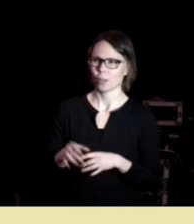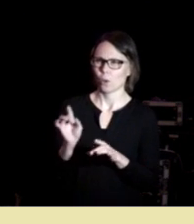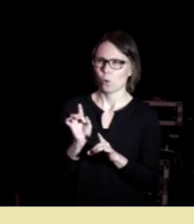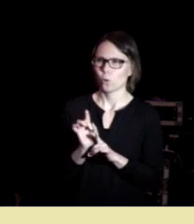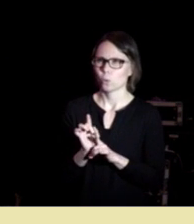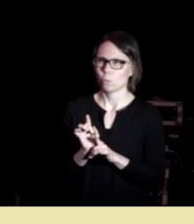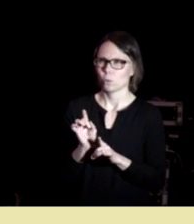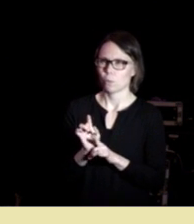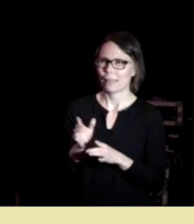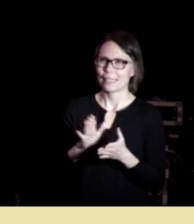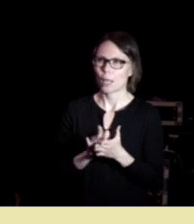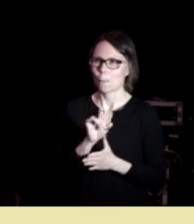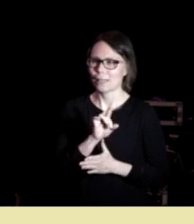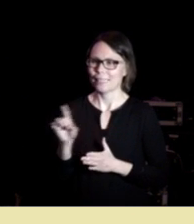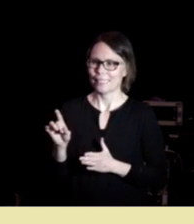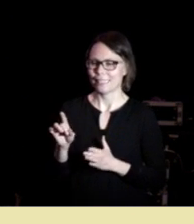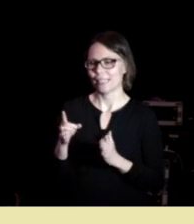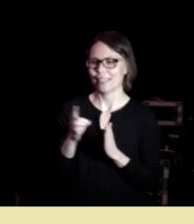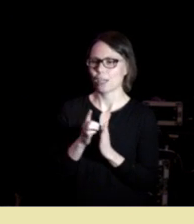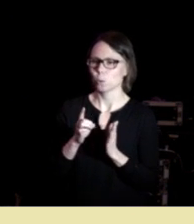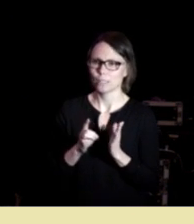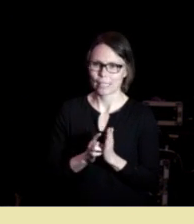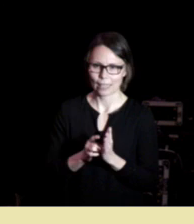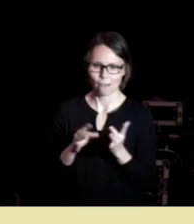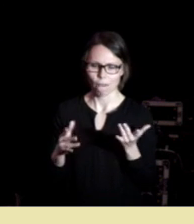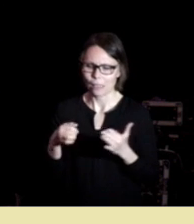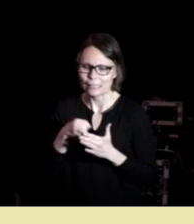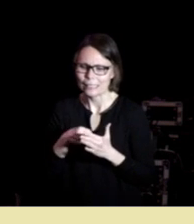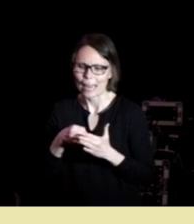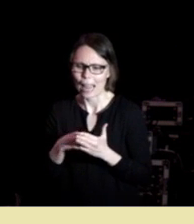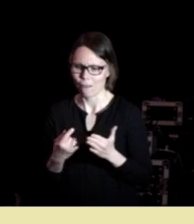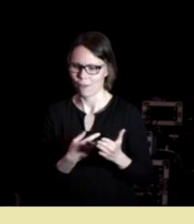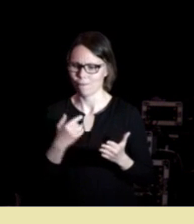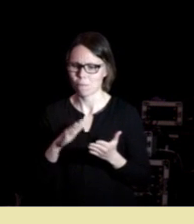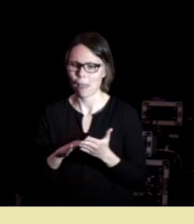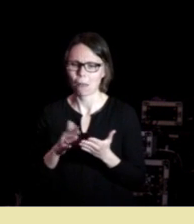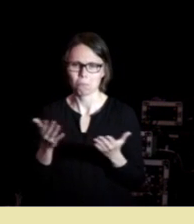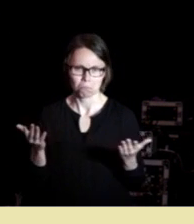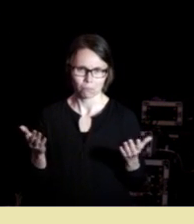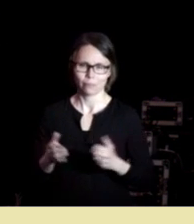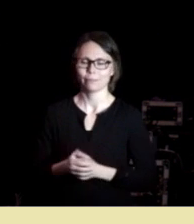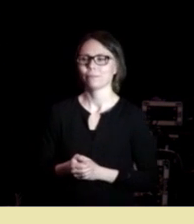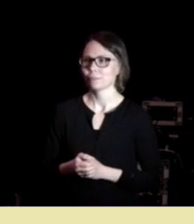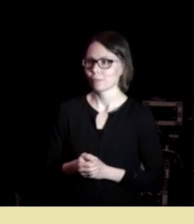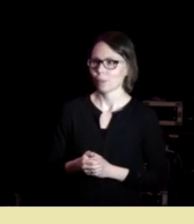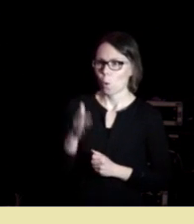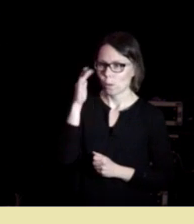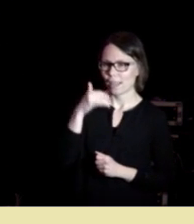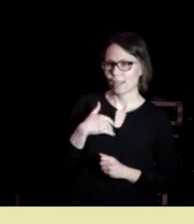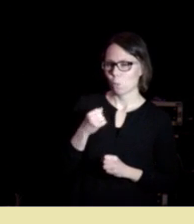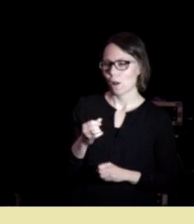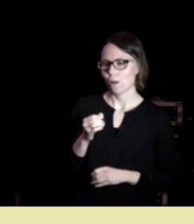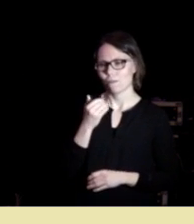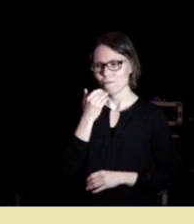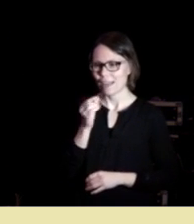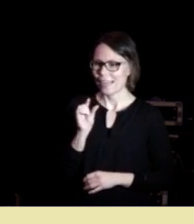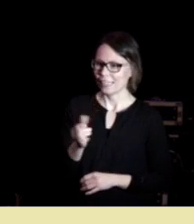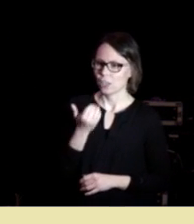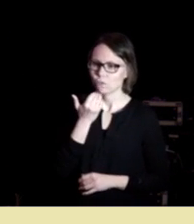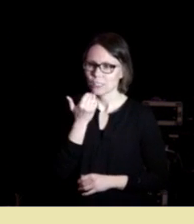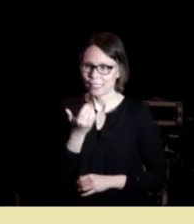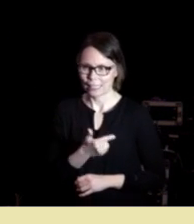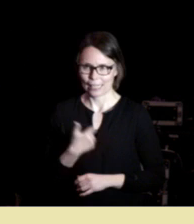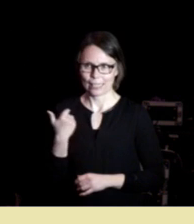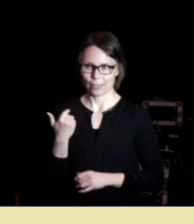samtidsdiagnostikk. Hva strever vi med? Jeg tenker at vi må være litt forsiktige når vi